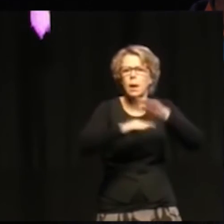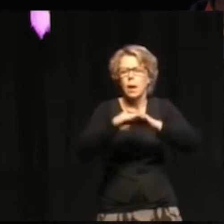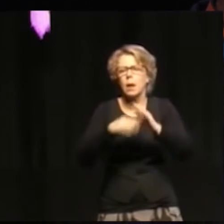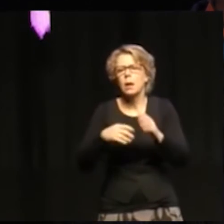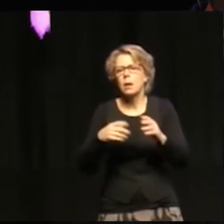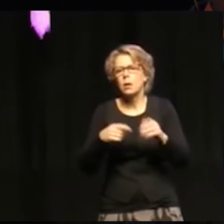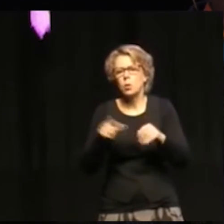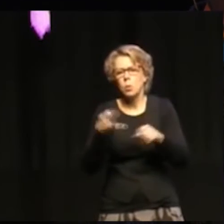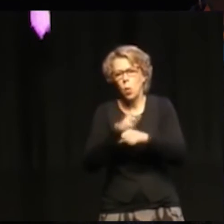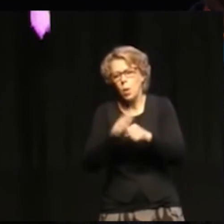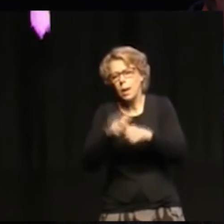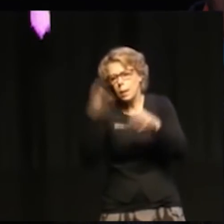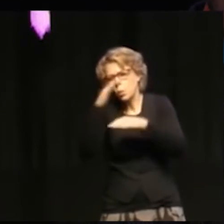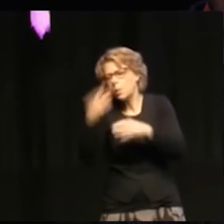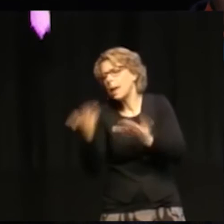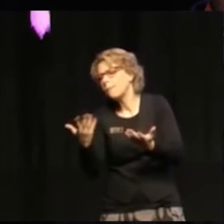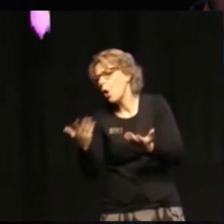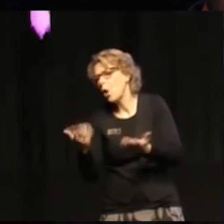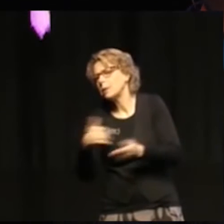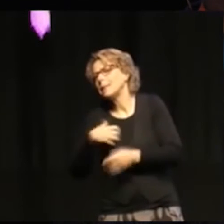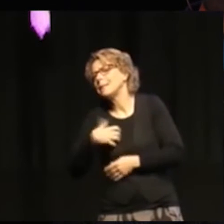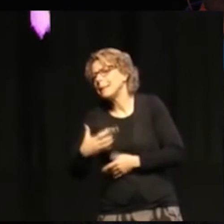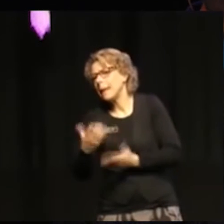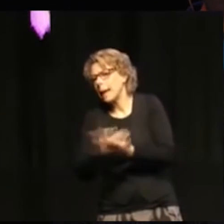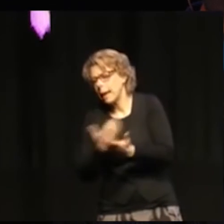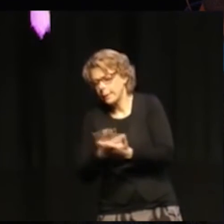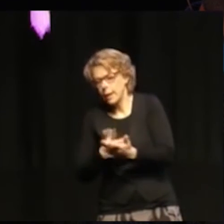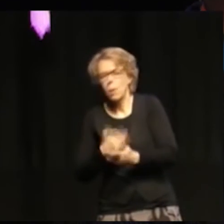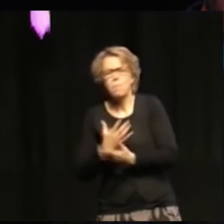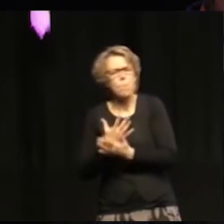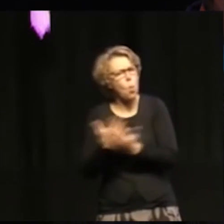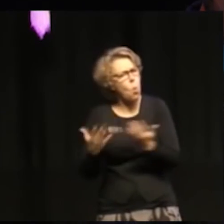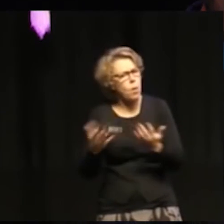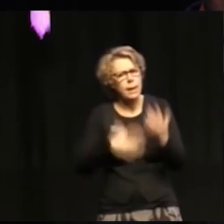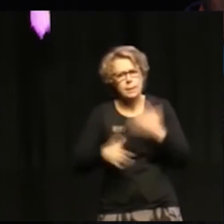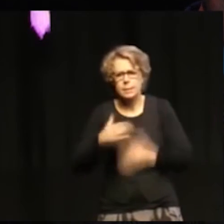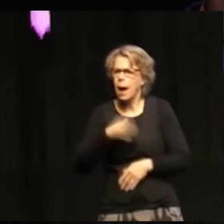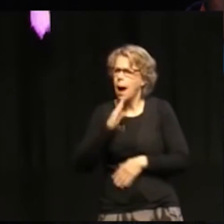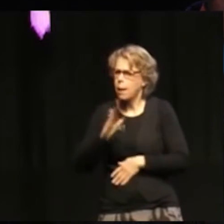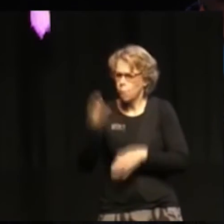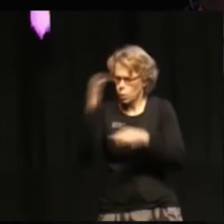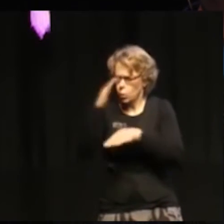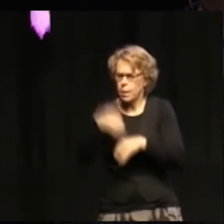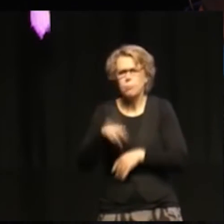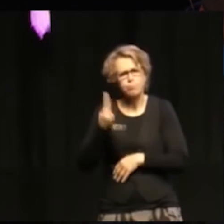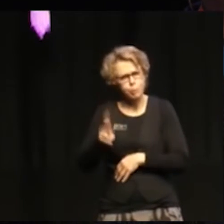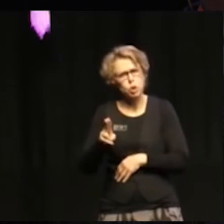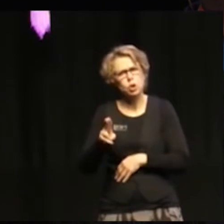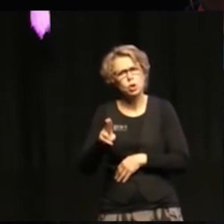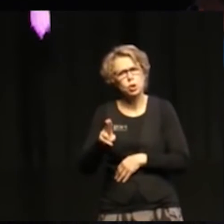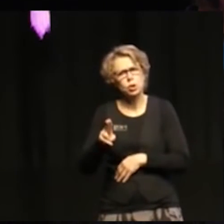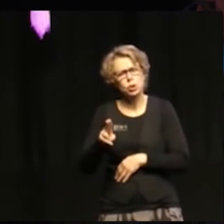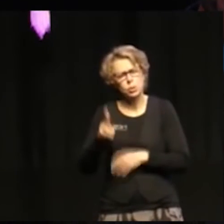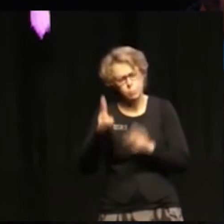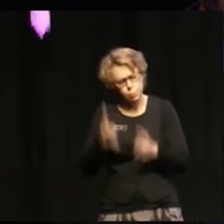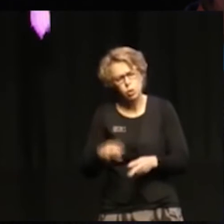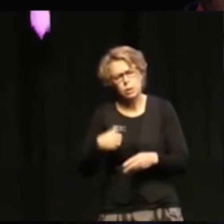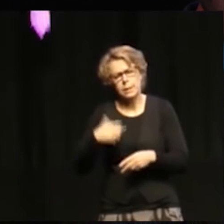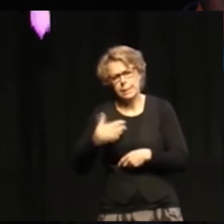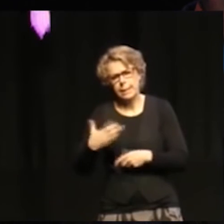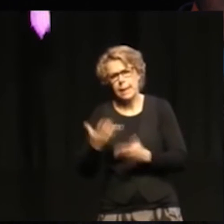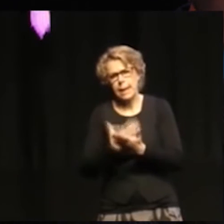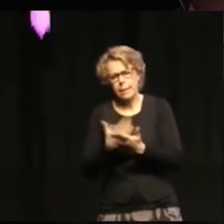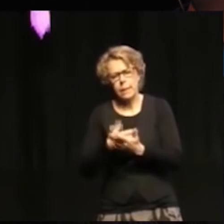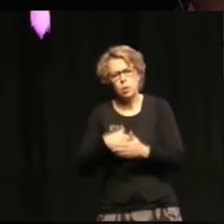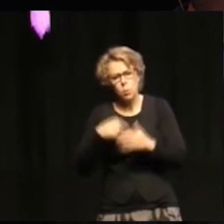problem i de rika länderna. det kom fram väldigt många intressanta allvarliga problem även i de rika länderna i världen. Som måste åtgärdas